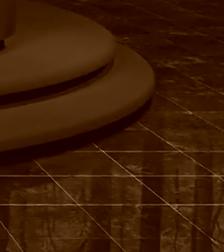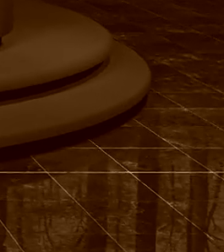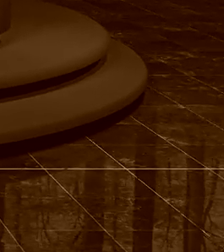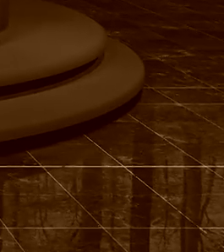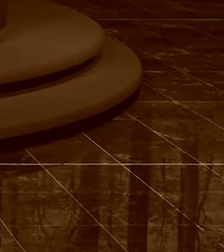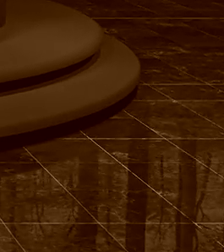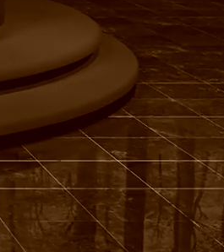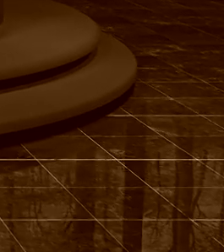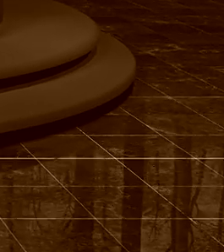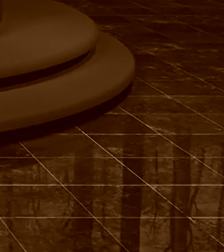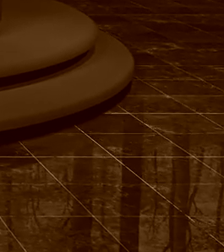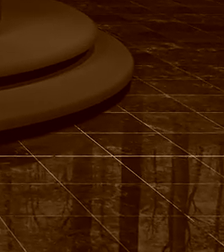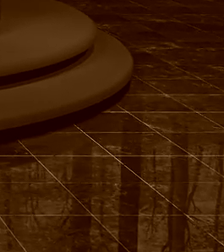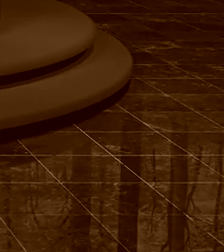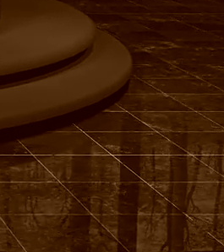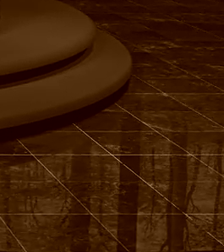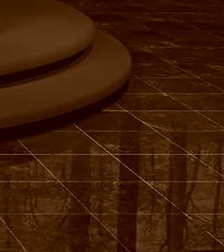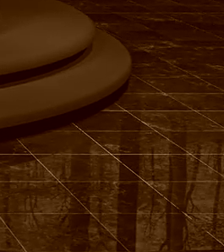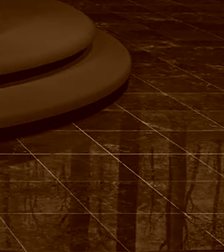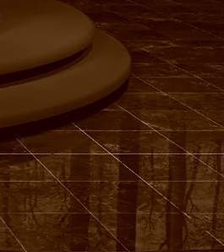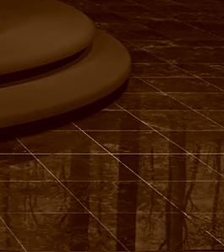muzyka muzyka